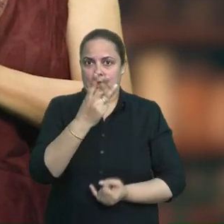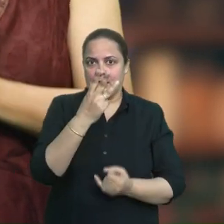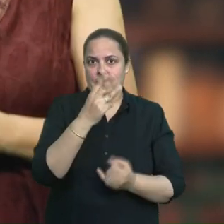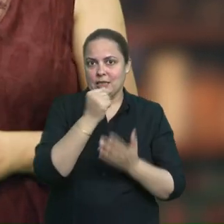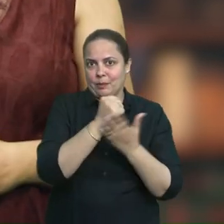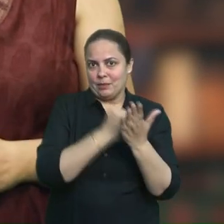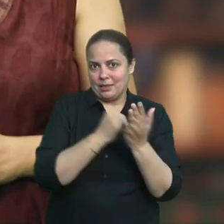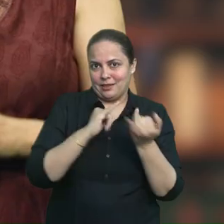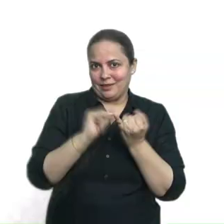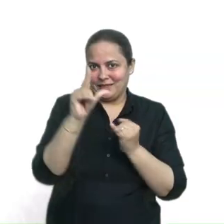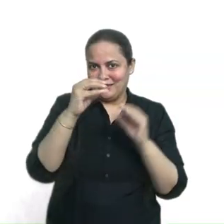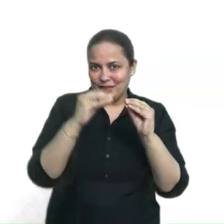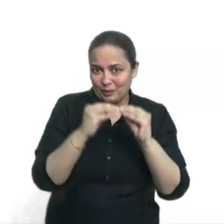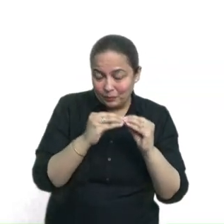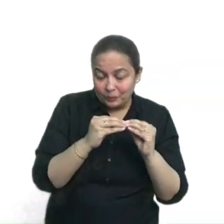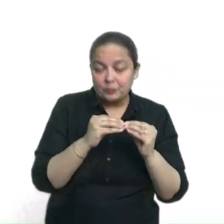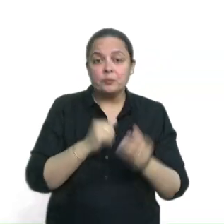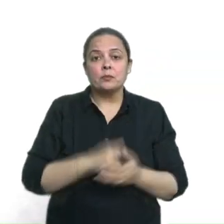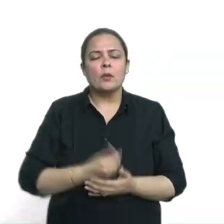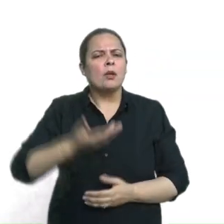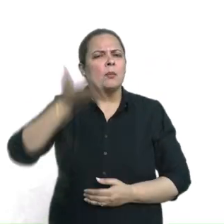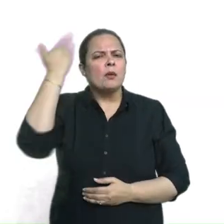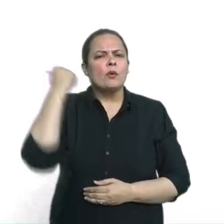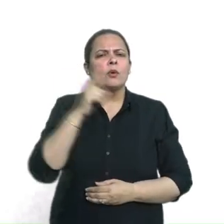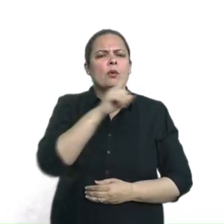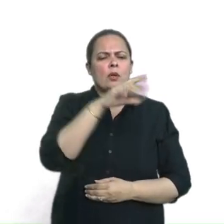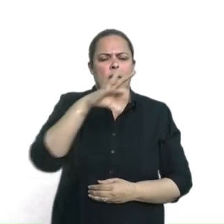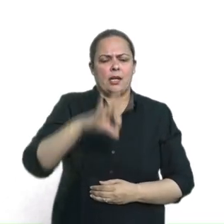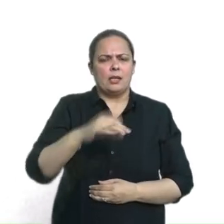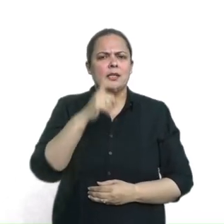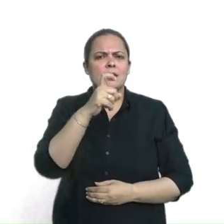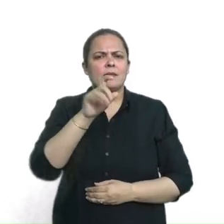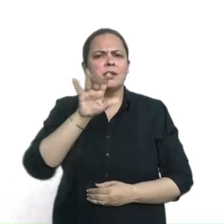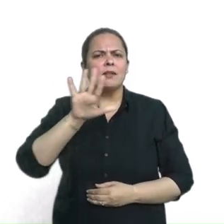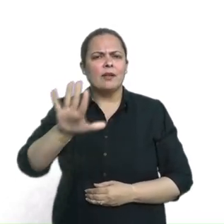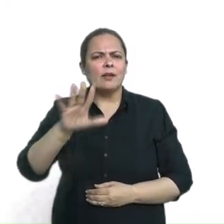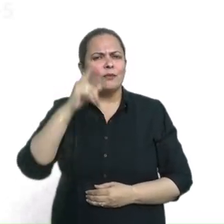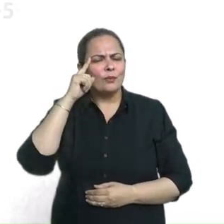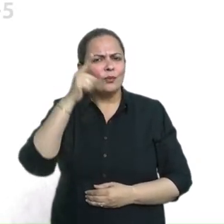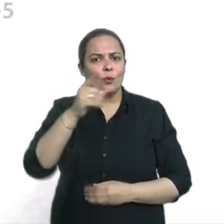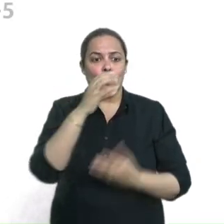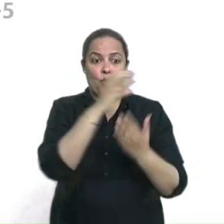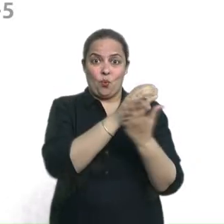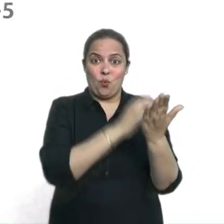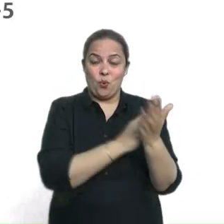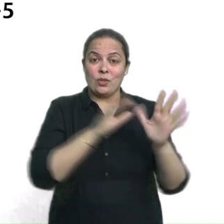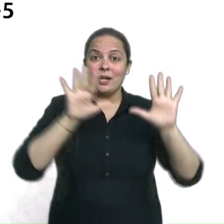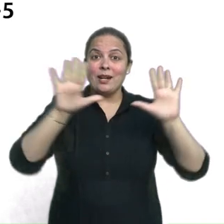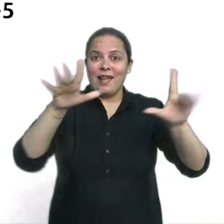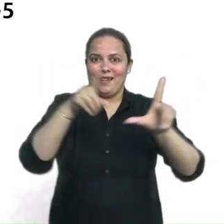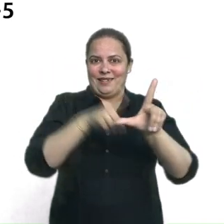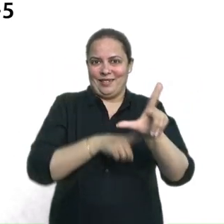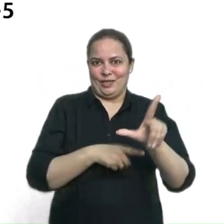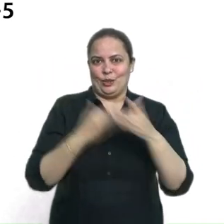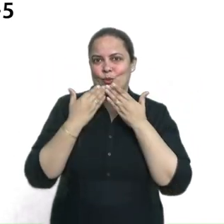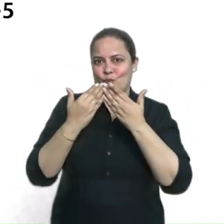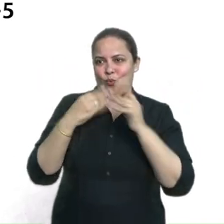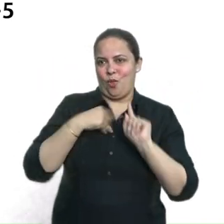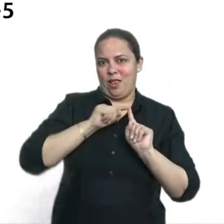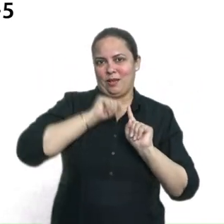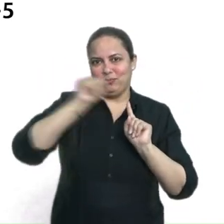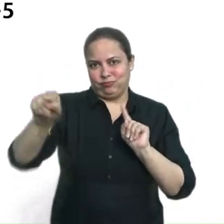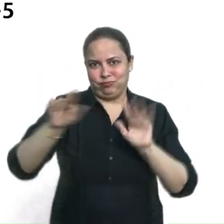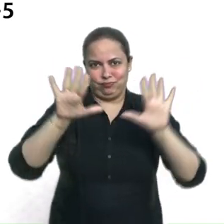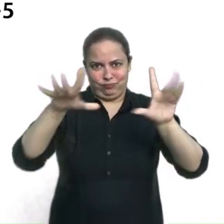समगर विशे के रूप में पर्यावरण अध्यान नामक विशे के द्वारा पढ़ाने की संस्तुती की गई इसने कक्षा